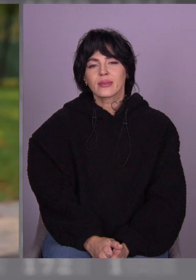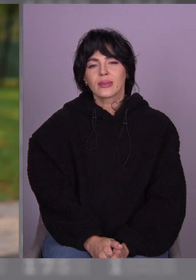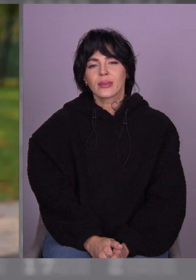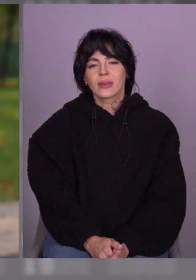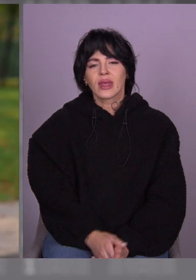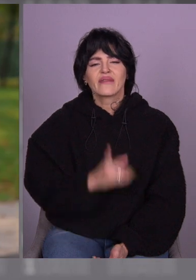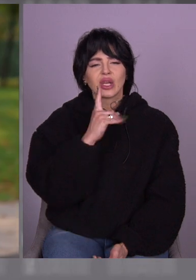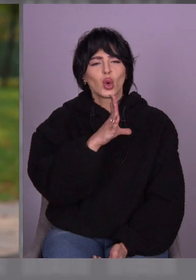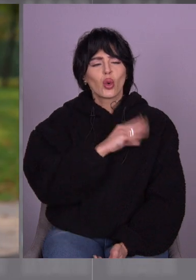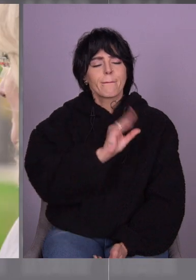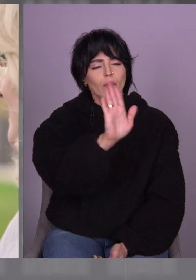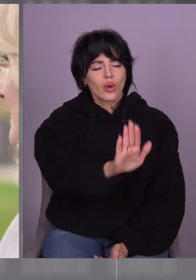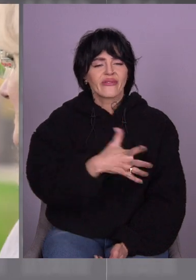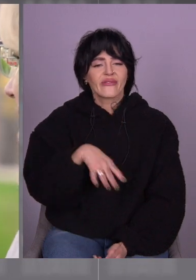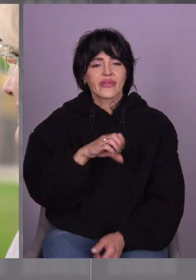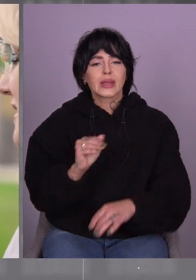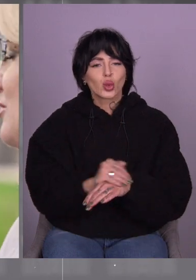Все заспокоююся, все добре.